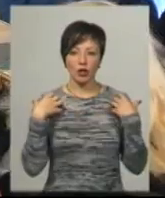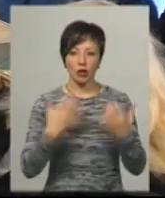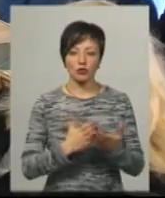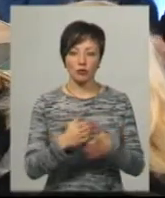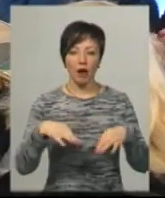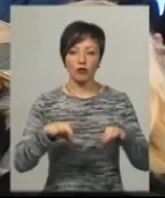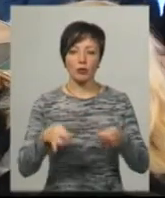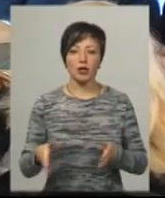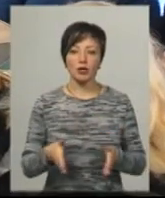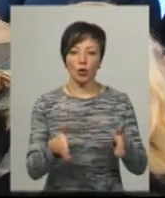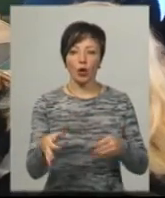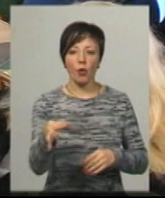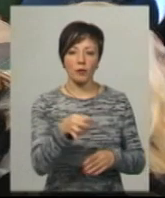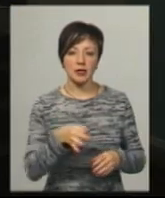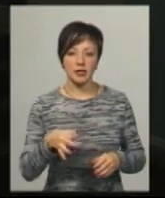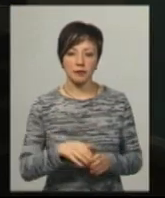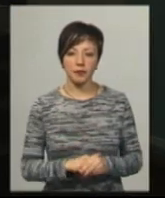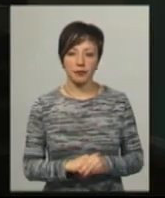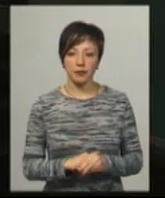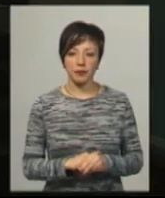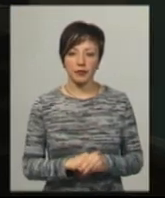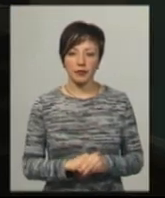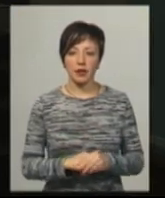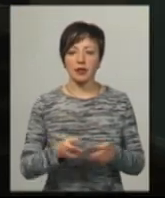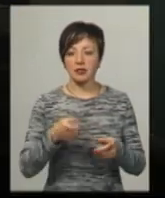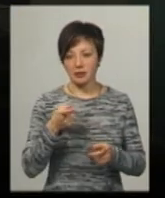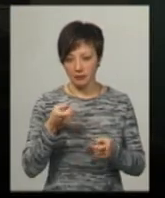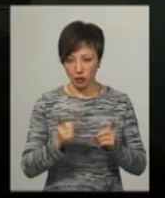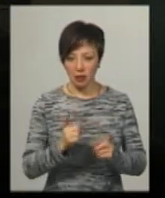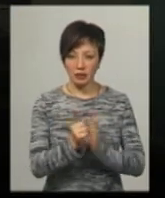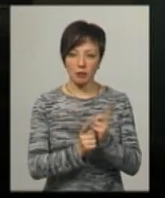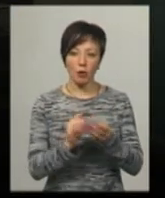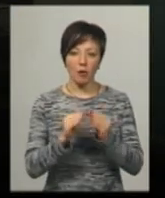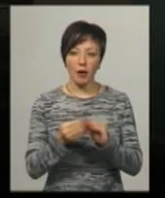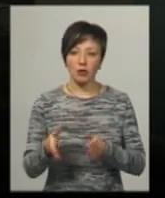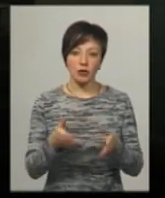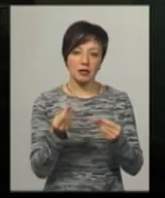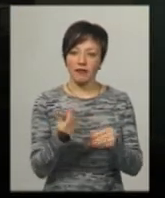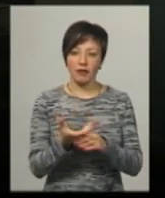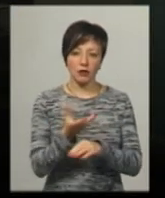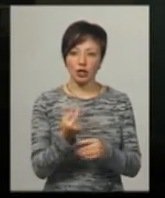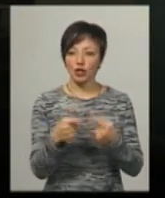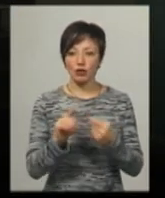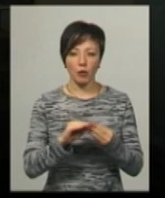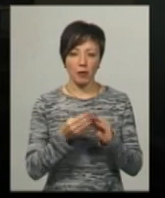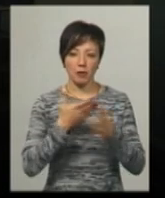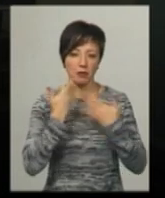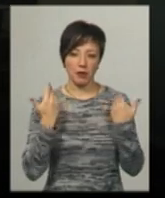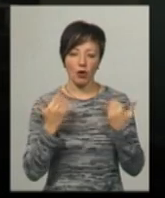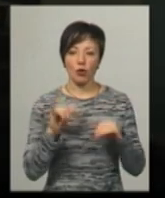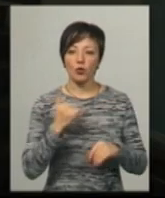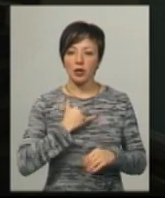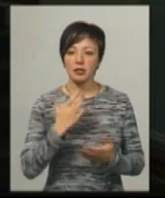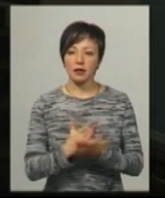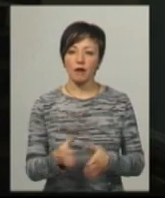служби автомобільних доріг області Петро Гнедюк. Здорові, звичайно, зміниться. Проблема доріг – це фінансування. Інших проблем немає. У нас